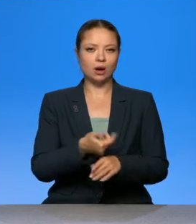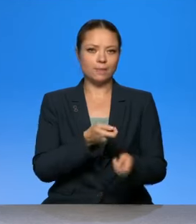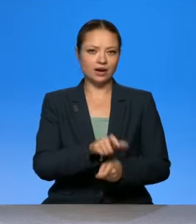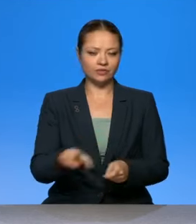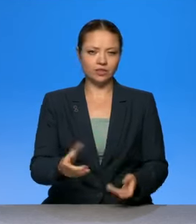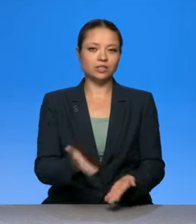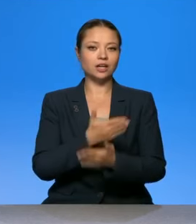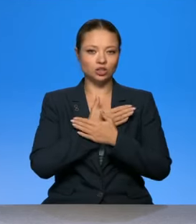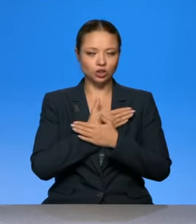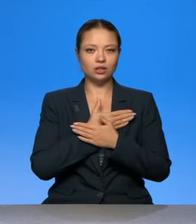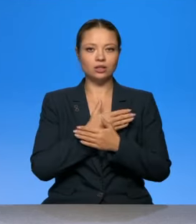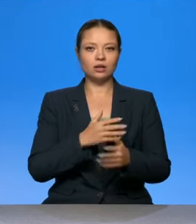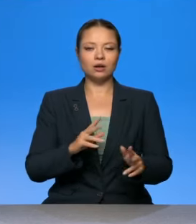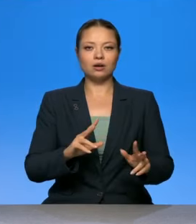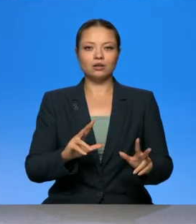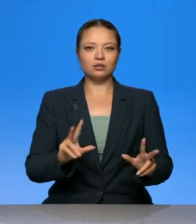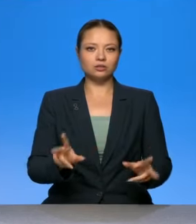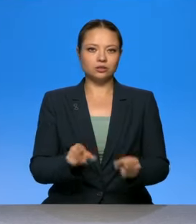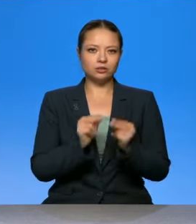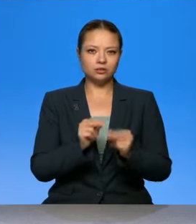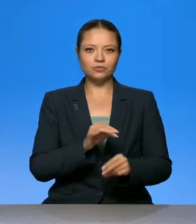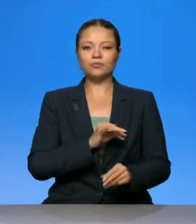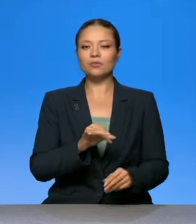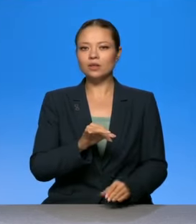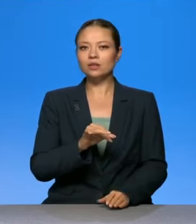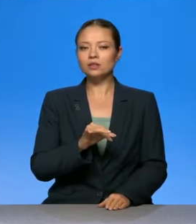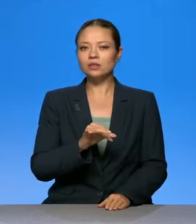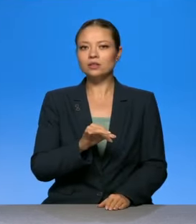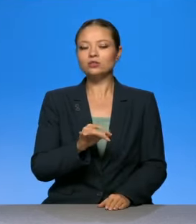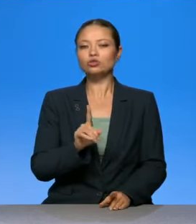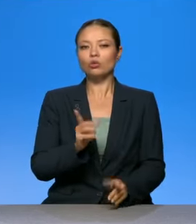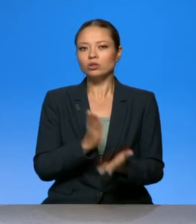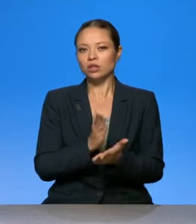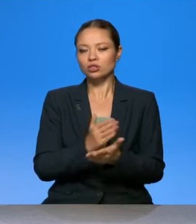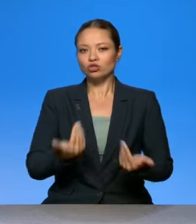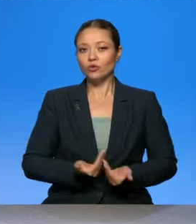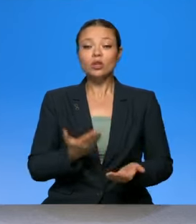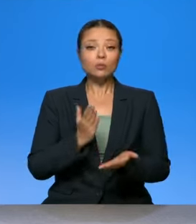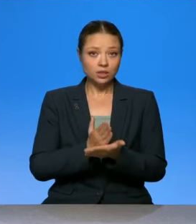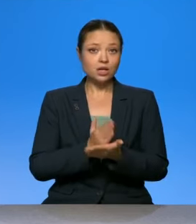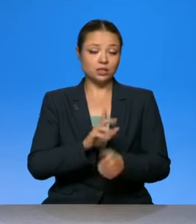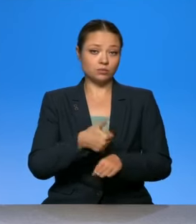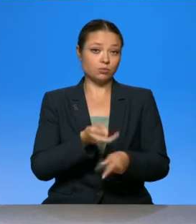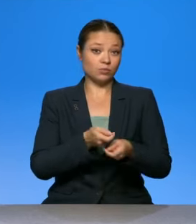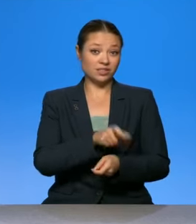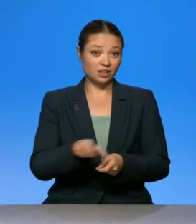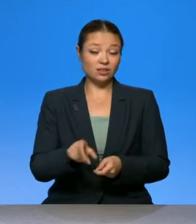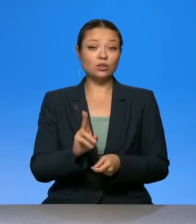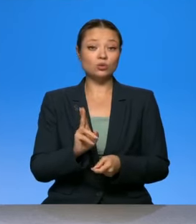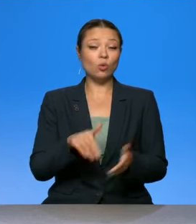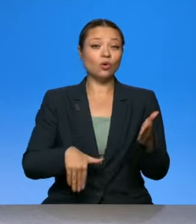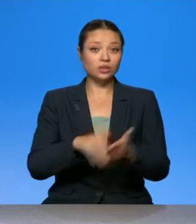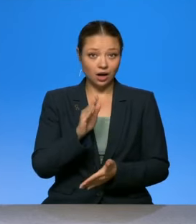что это живы. Были правительства, которые, сам президент отказался от таких систем. И в конце